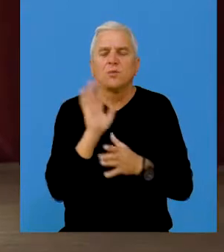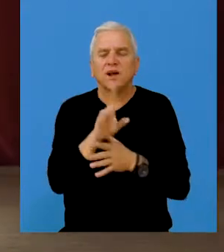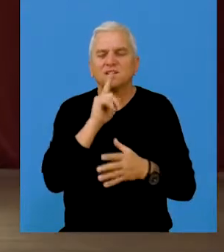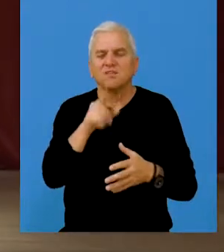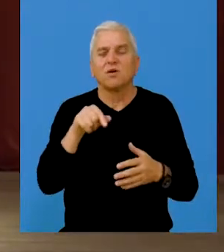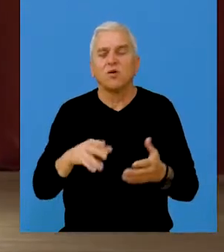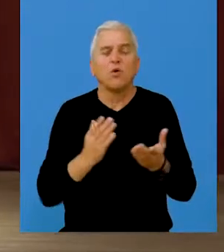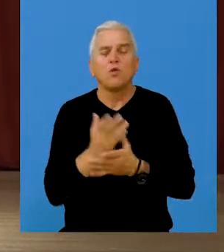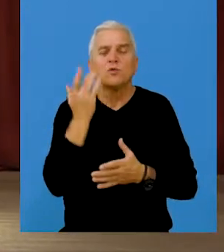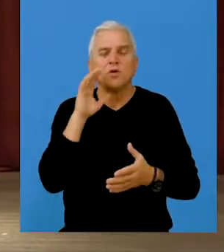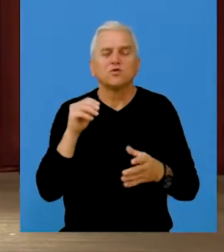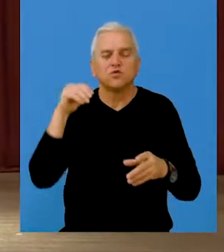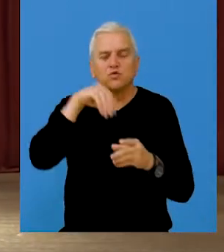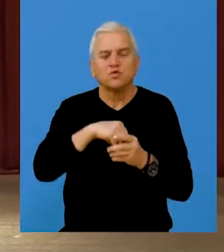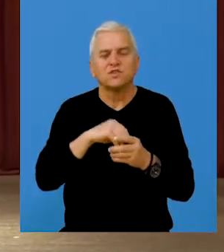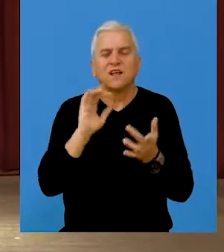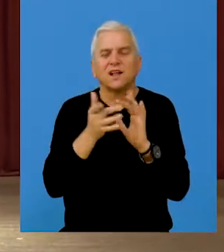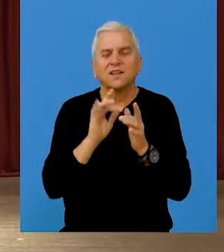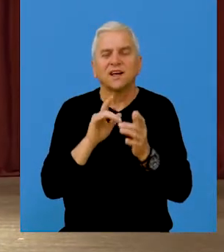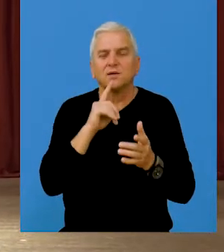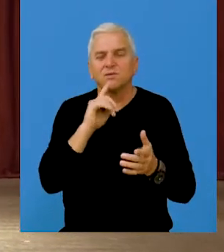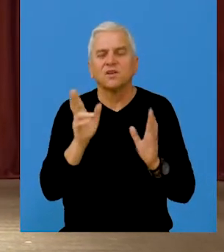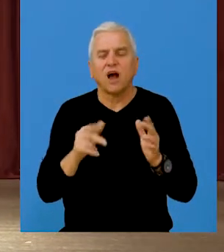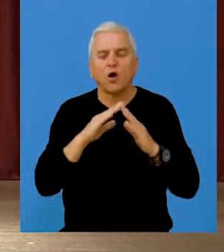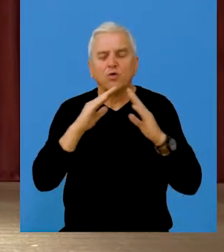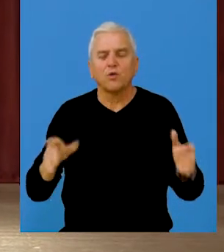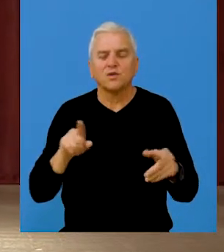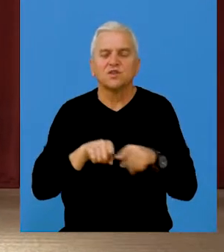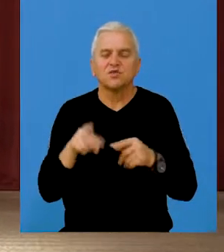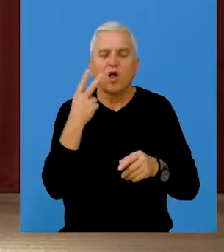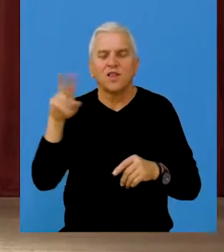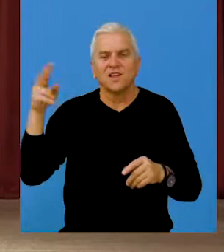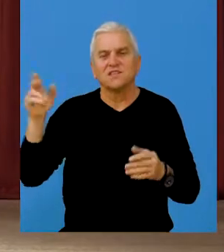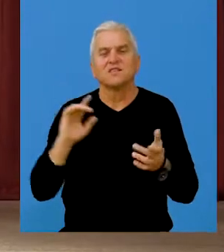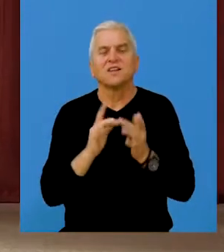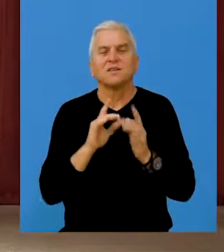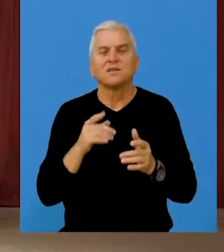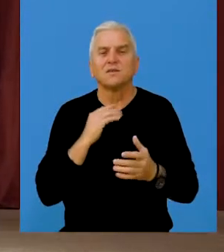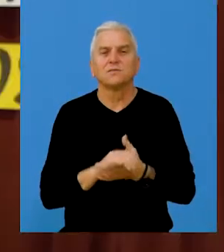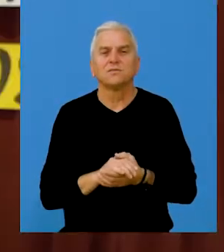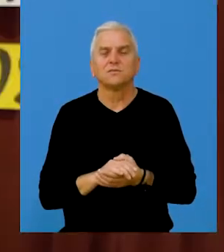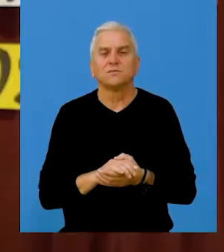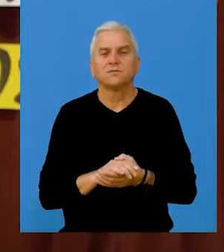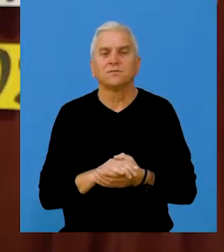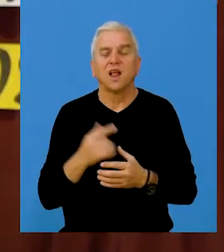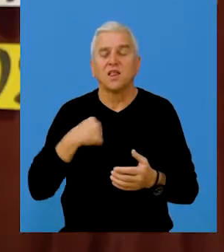su više nastupa, a uspešno su učestvovali i na takmičenjima, kako domaćim, tako i inostranim.